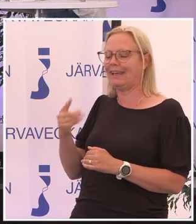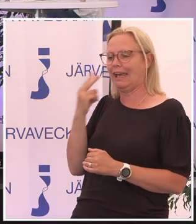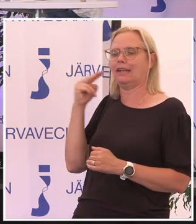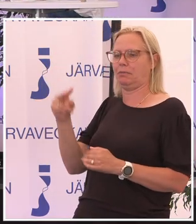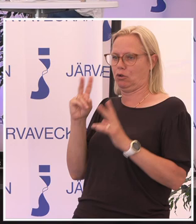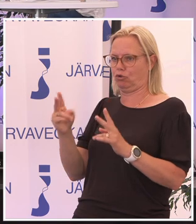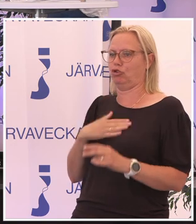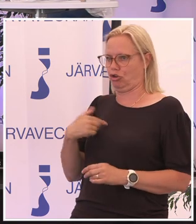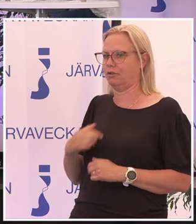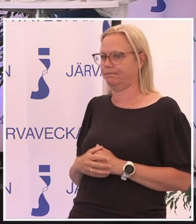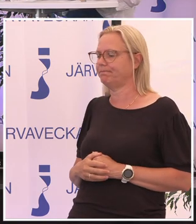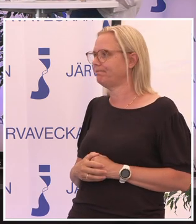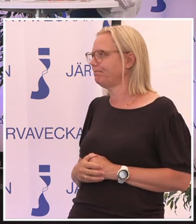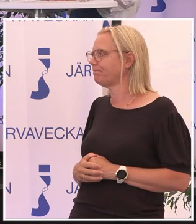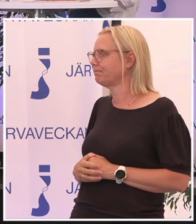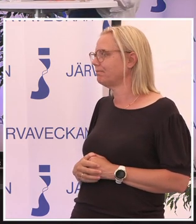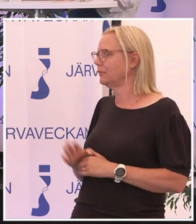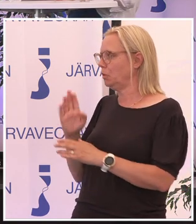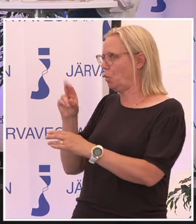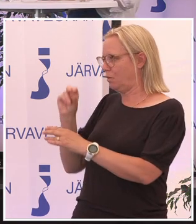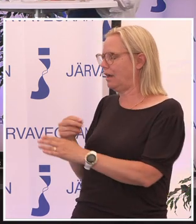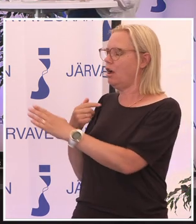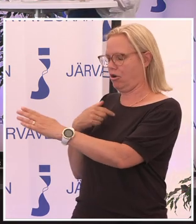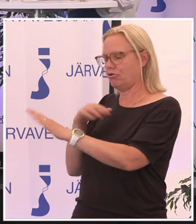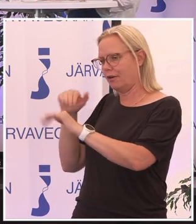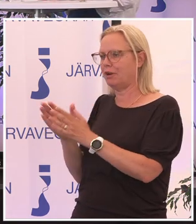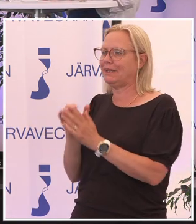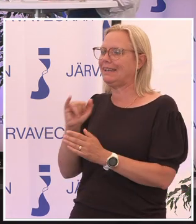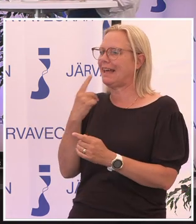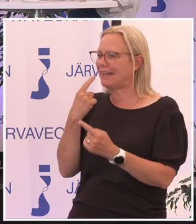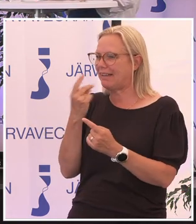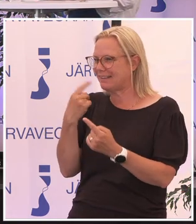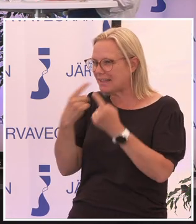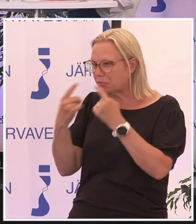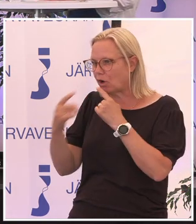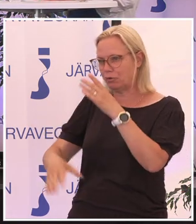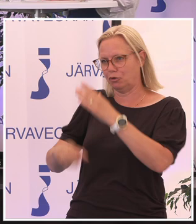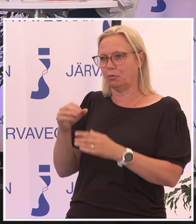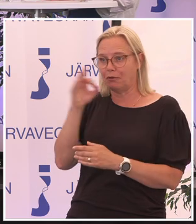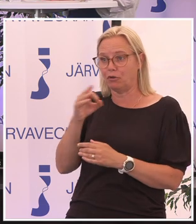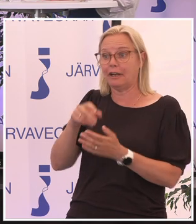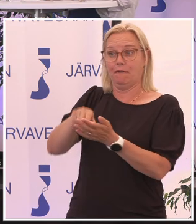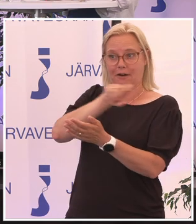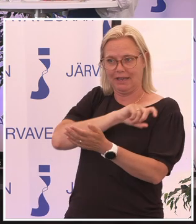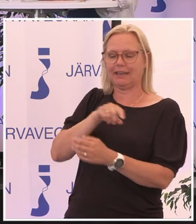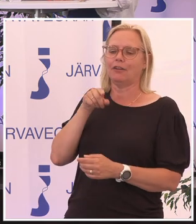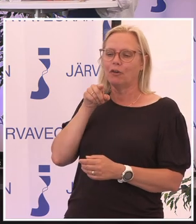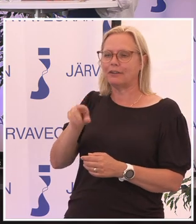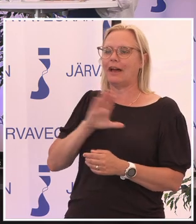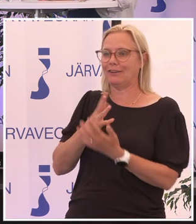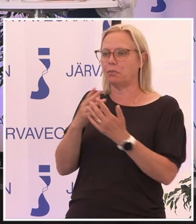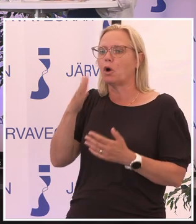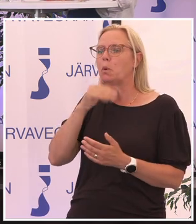Jag var i ett annat samtal som berörde de här frågorna faktiskt förra veckan, där det var väldigt många unga med i